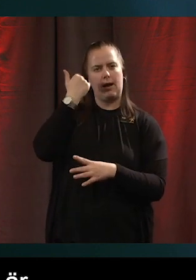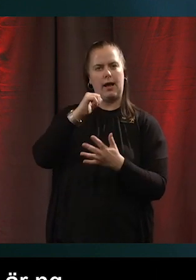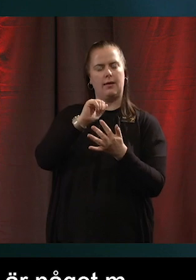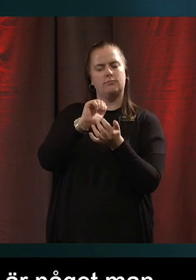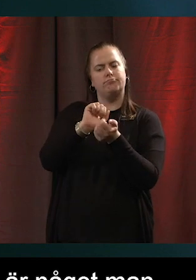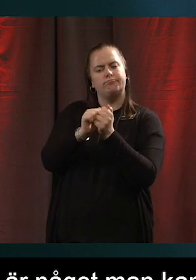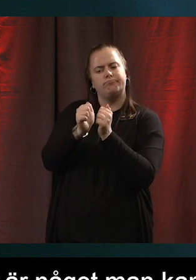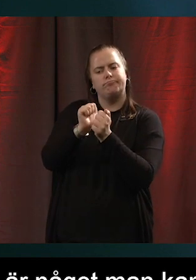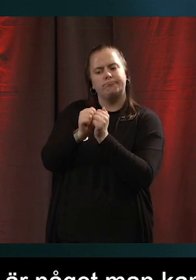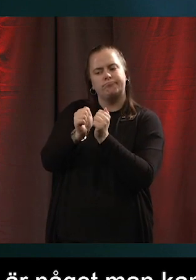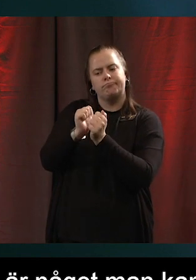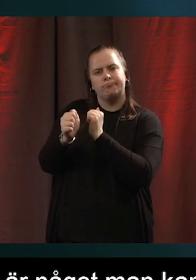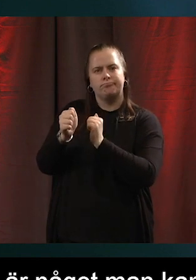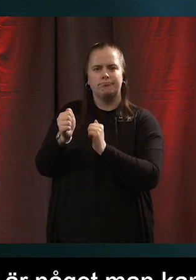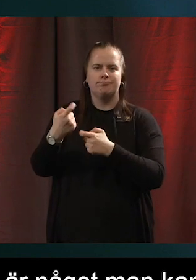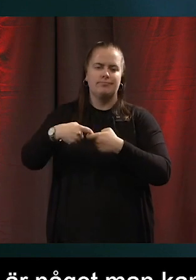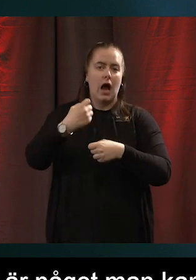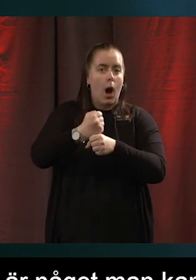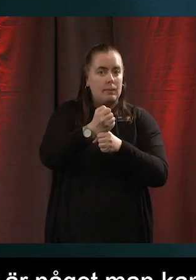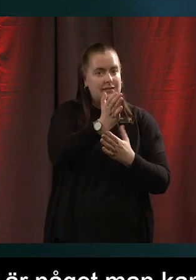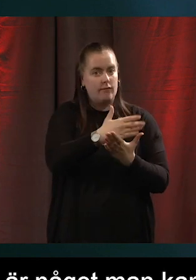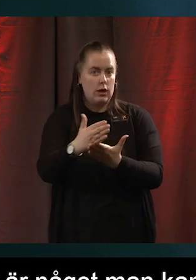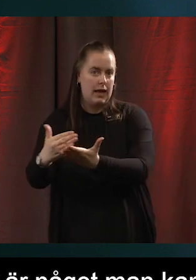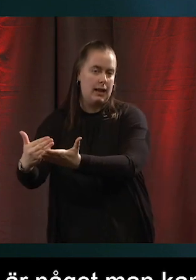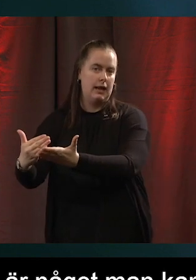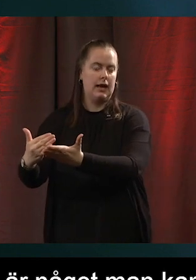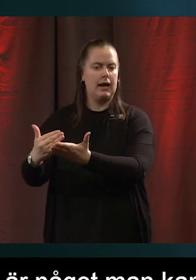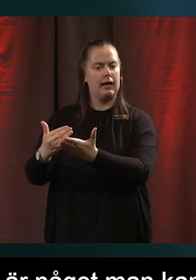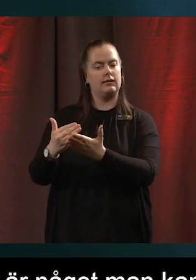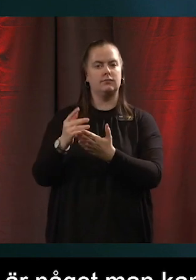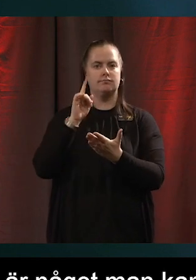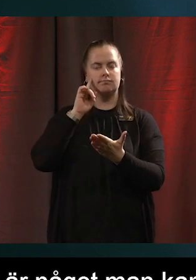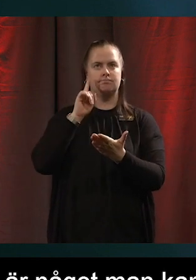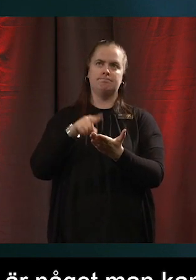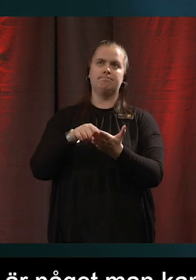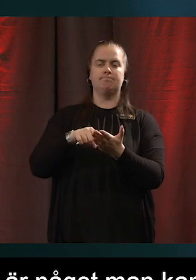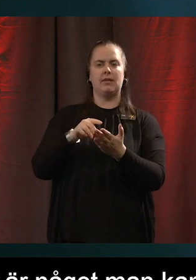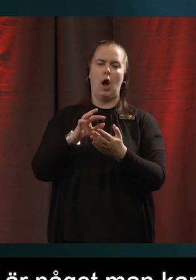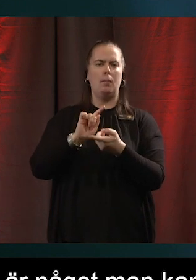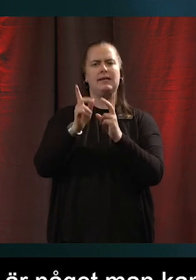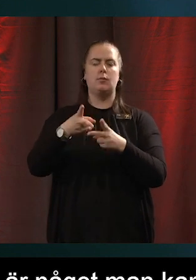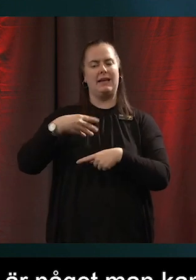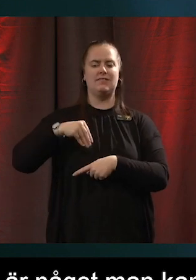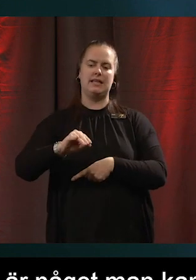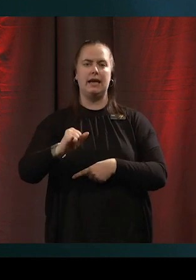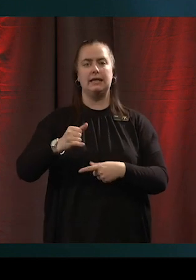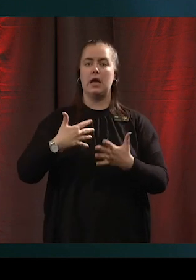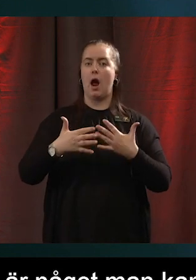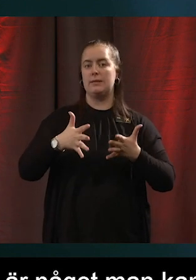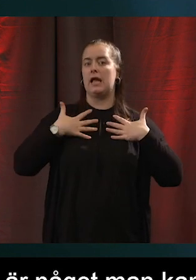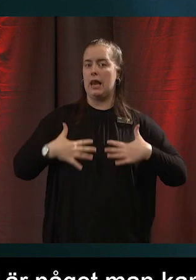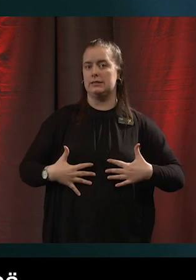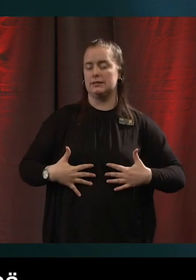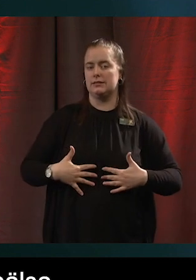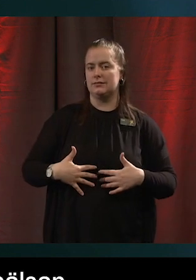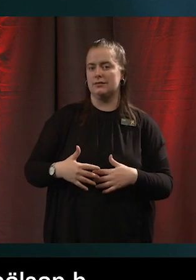arbetsfördeling till exempel. Som en investering i arbetshälsan helt enkelt som